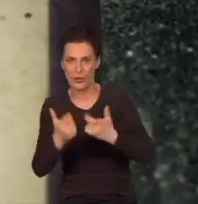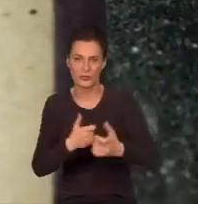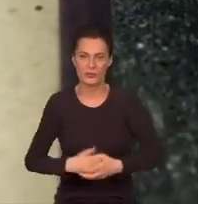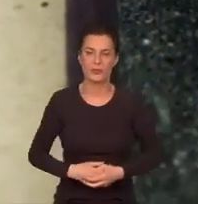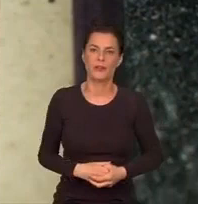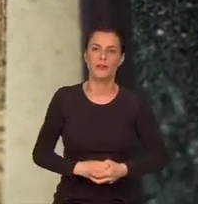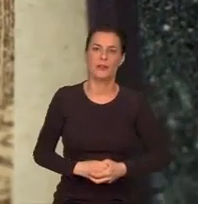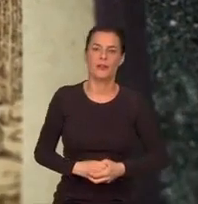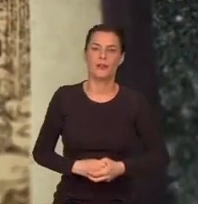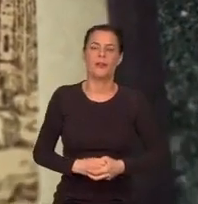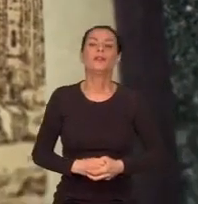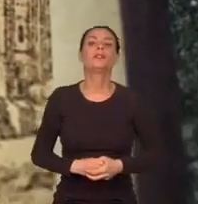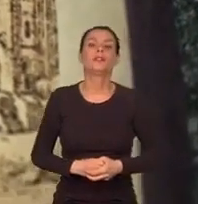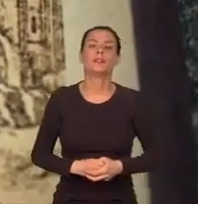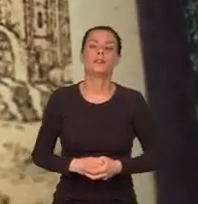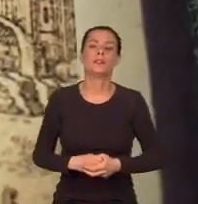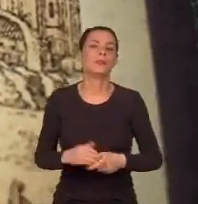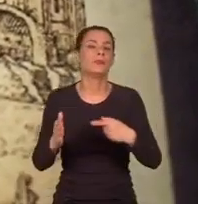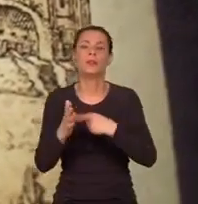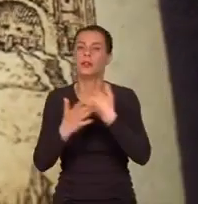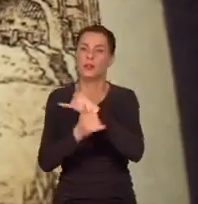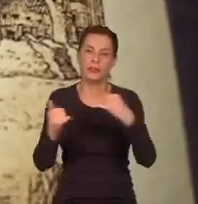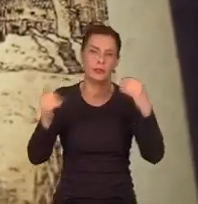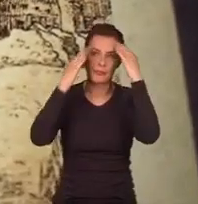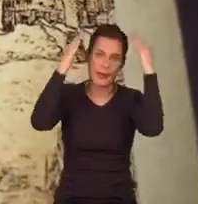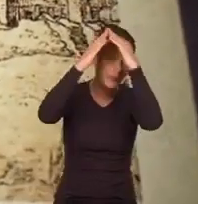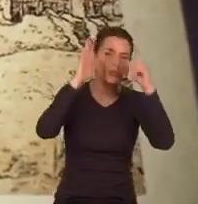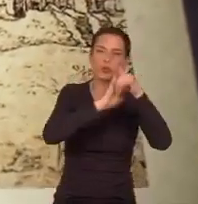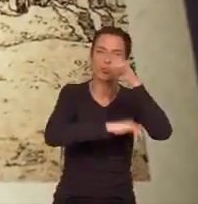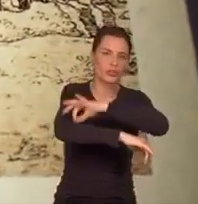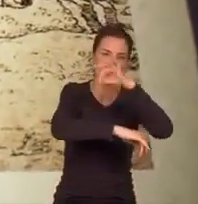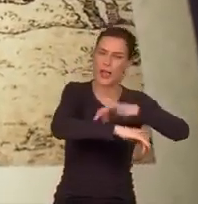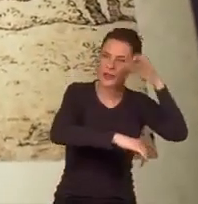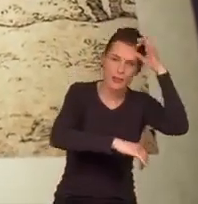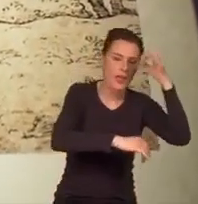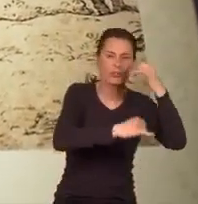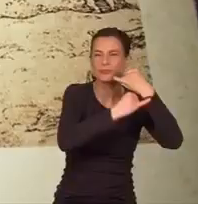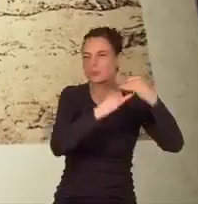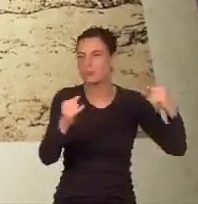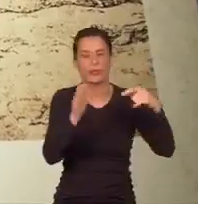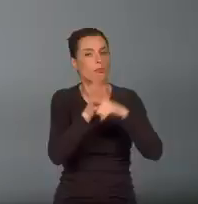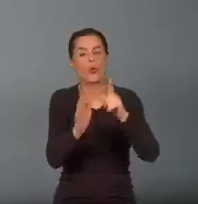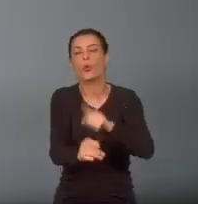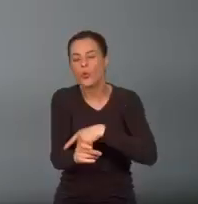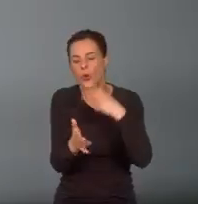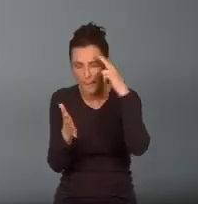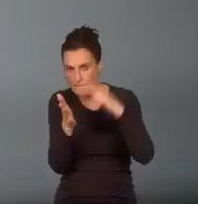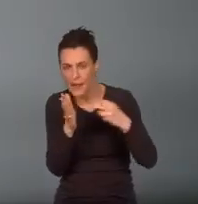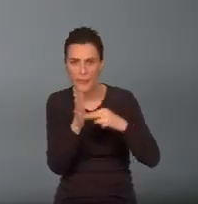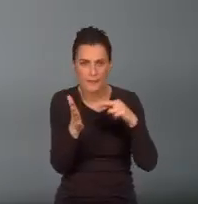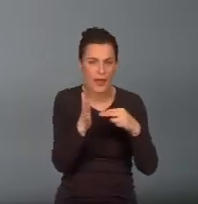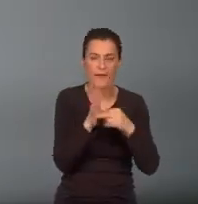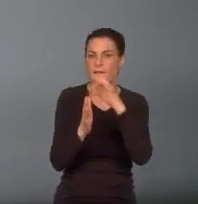Biorąc pod uwagę liczbę papieży i architektów, było to rozwlekłe przedsięwzięcie, znacznie dłuższe niż jakikolwiek